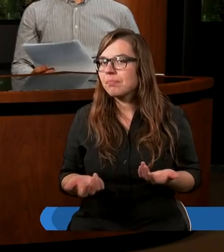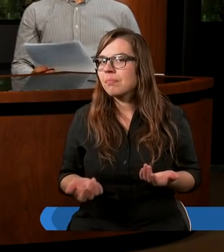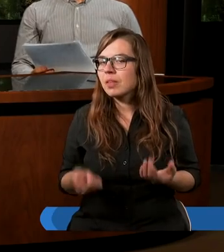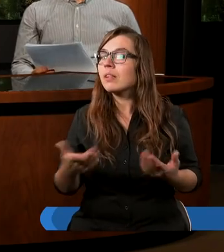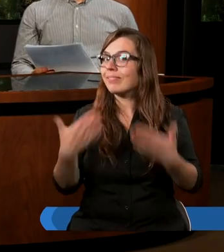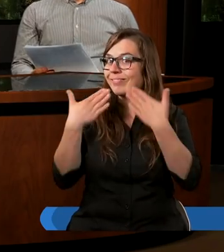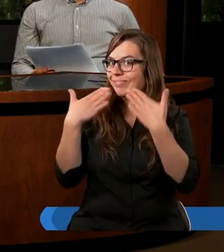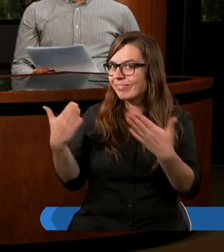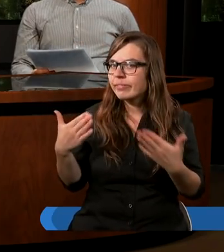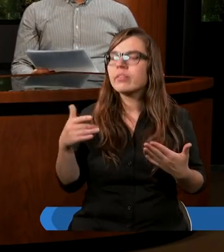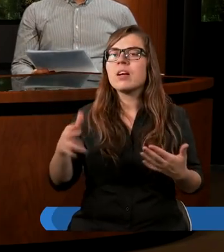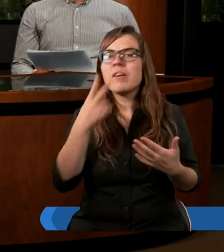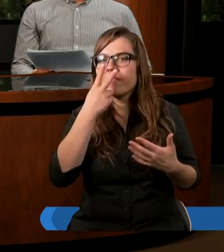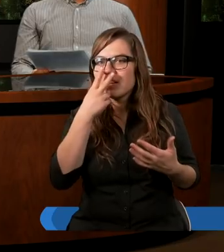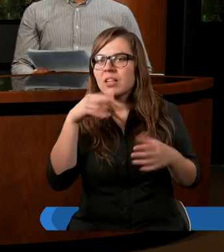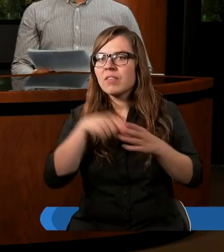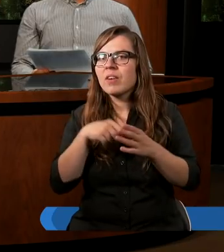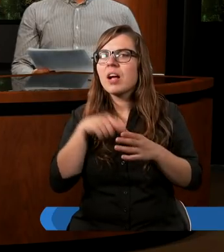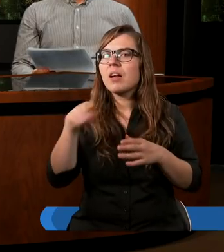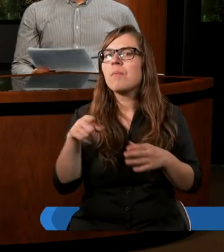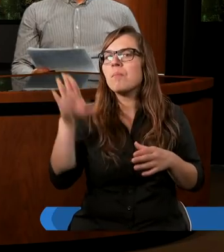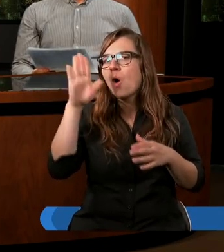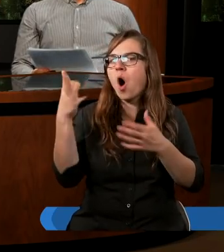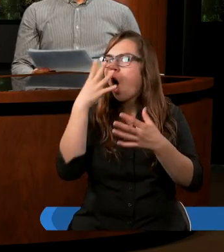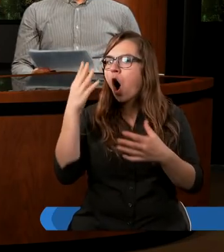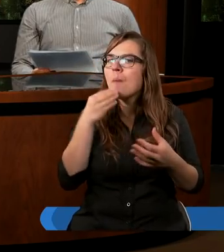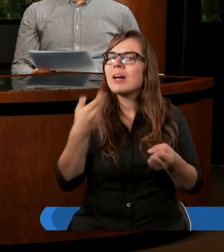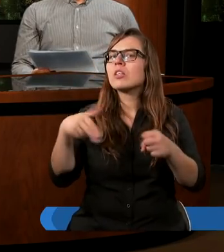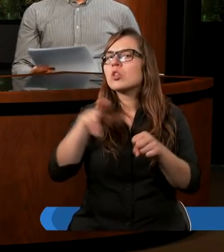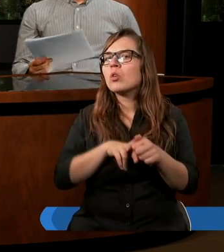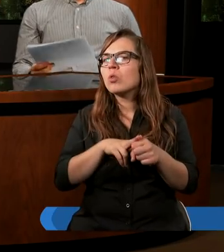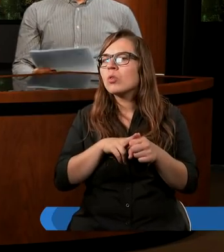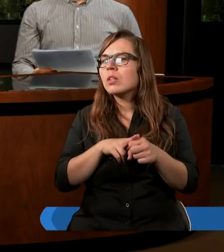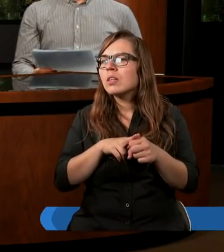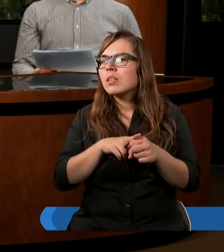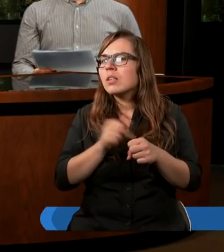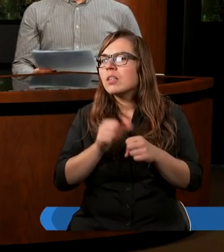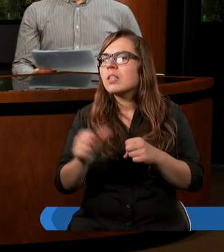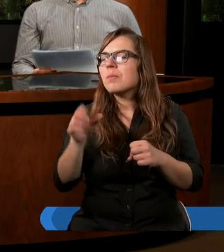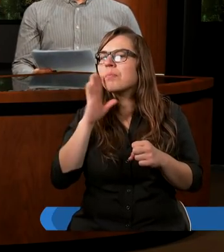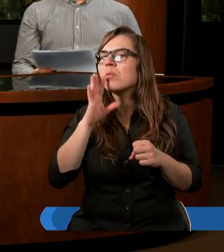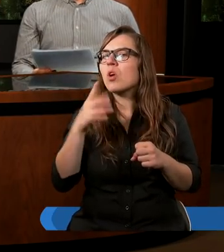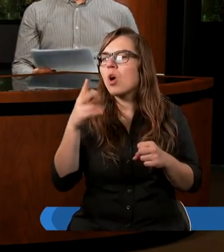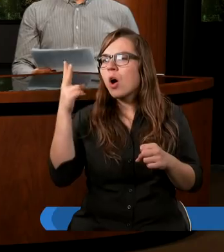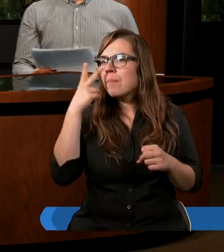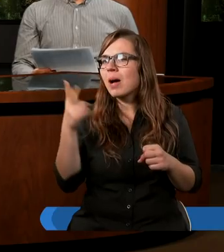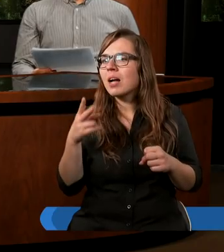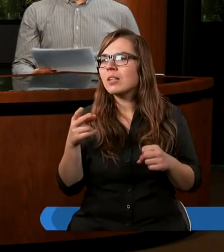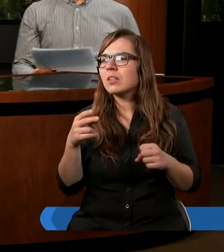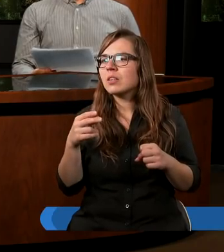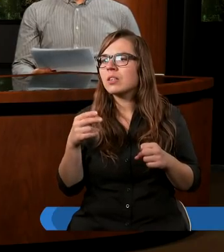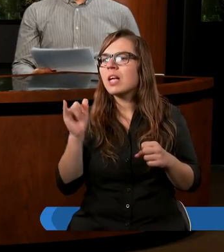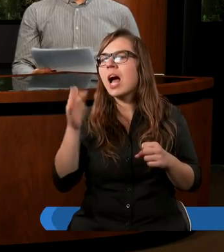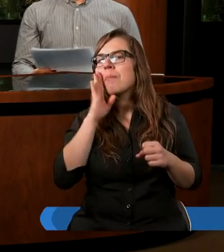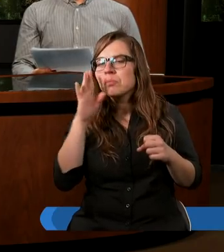Tak, dziękuję. Czyli widzimy tutaj obraz takiego Boga, który tak dobrym okiem patrzy na ludzi, chce obdarzyć